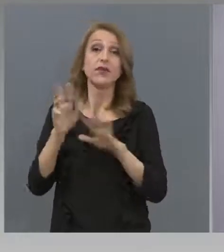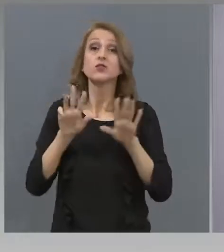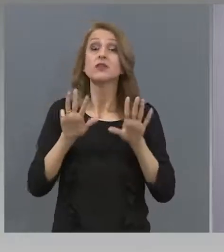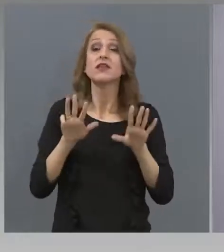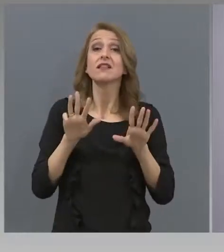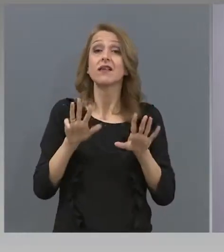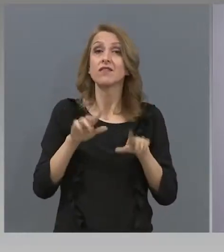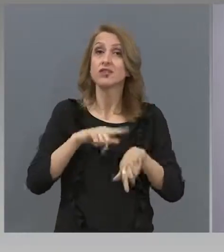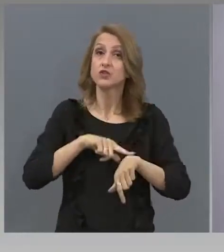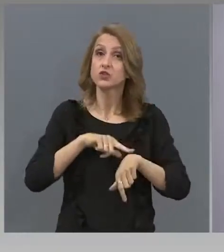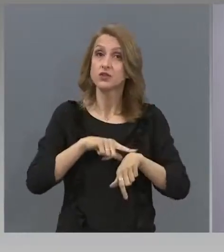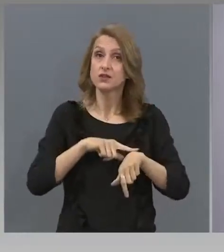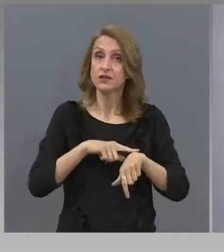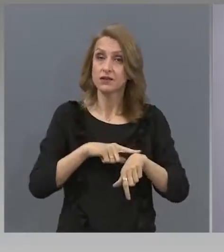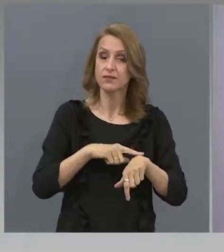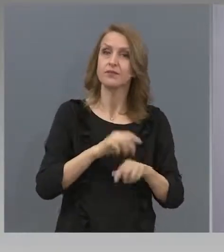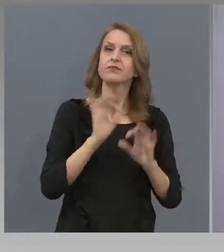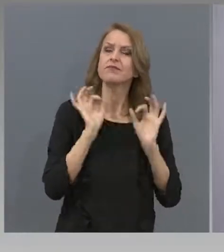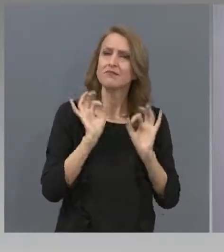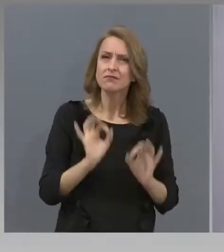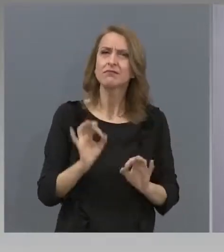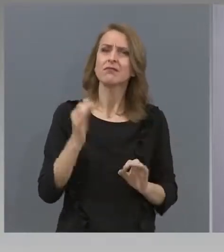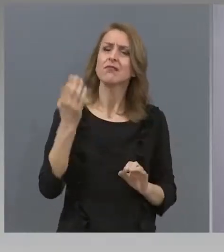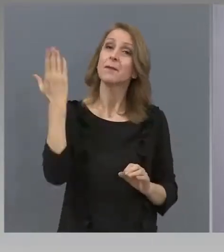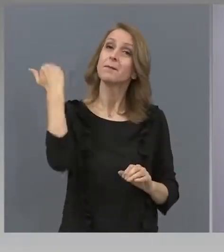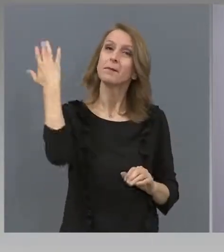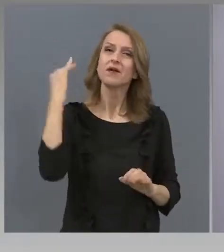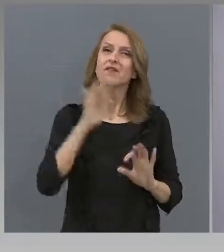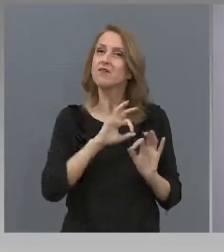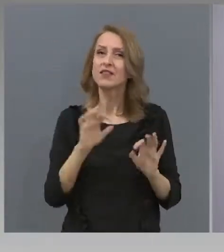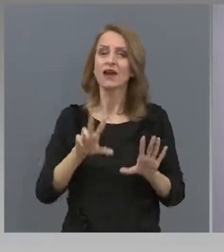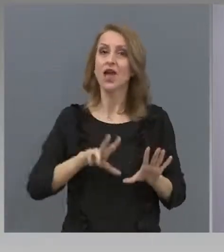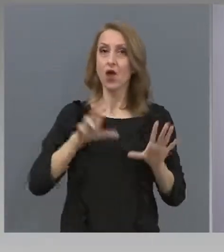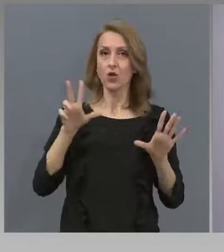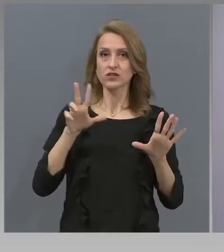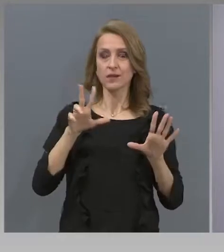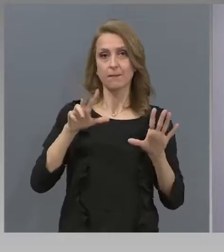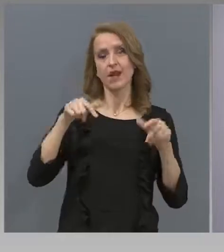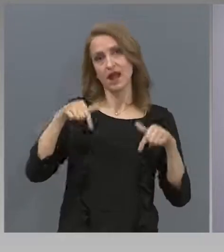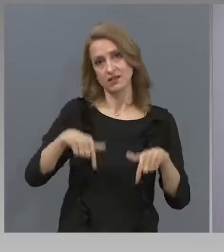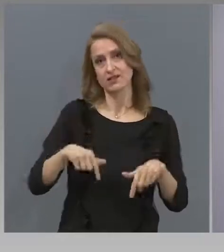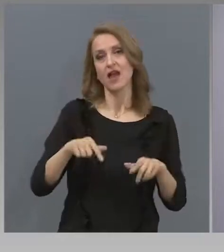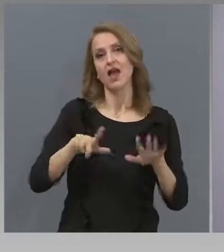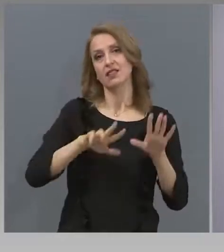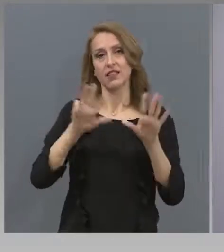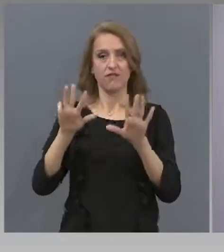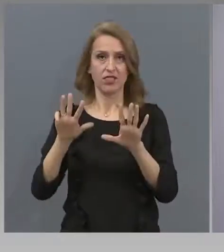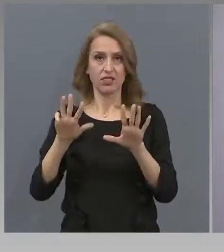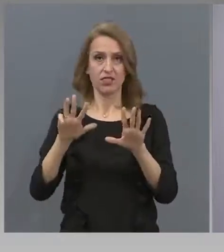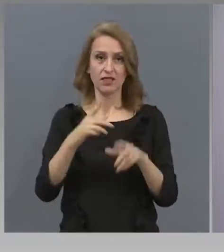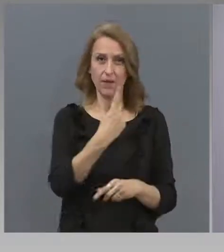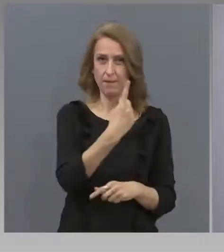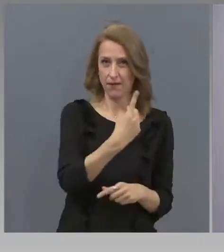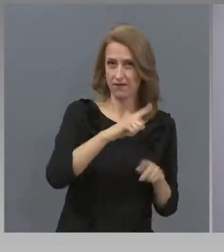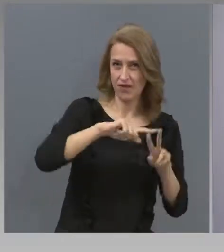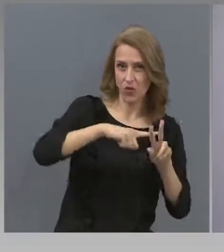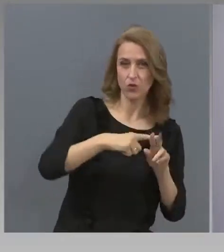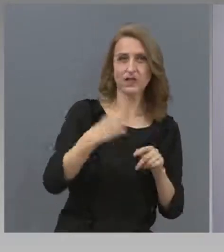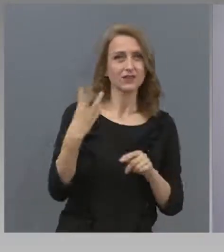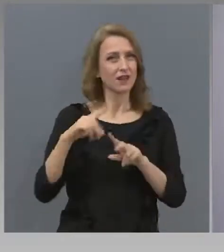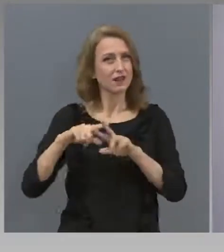по-късно от обичайното предходни години. Това е заради възможността да се предвижат